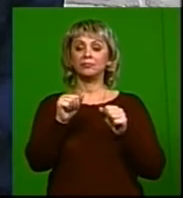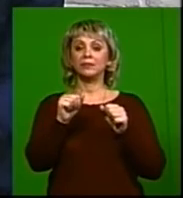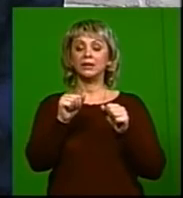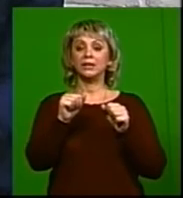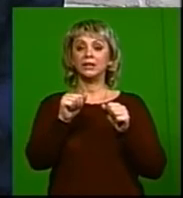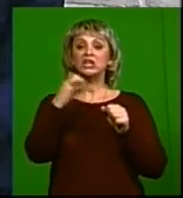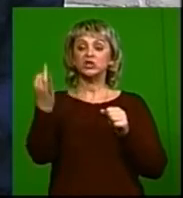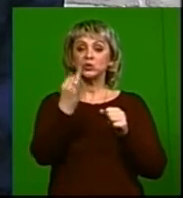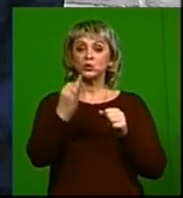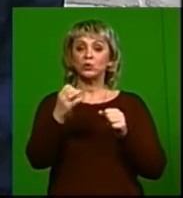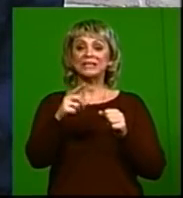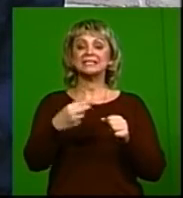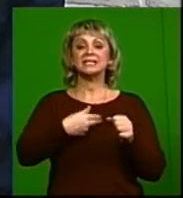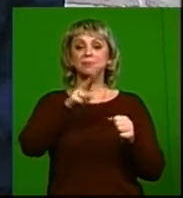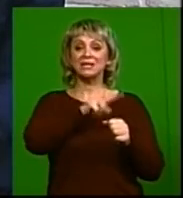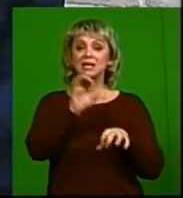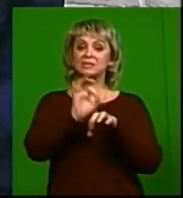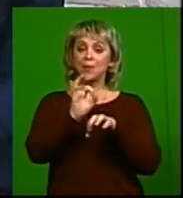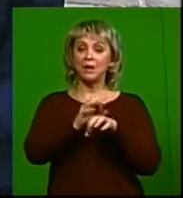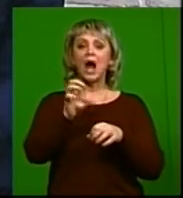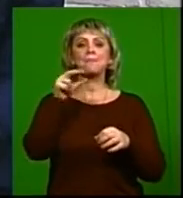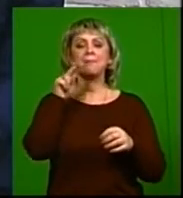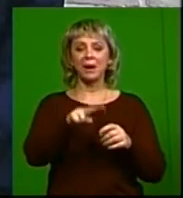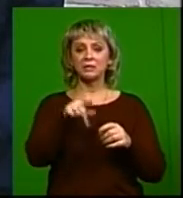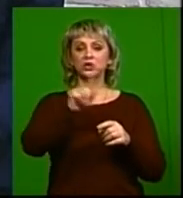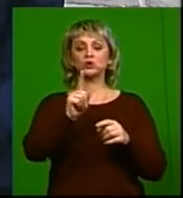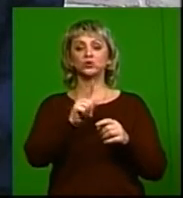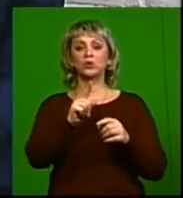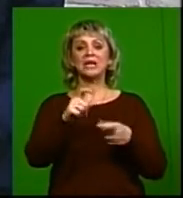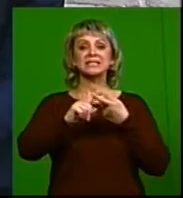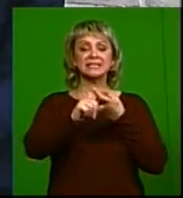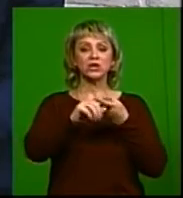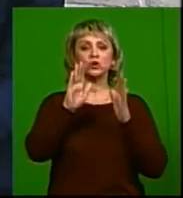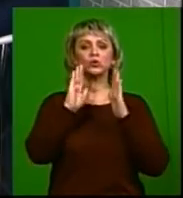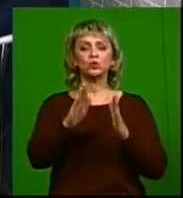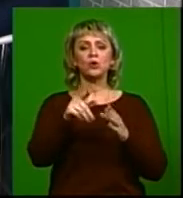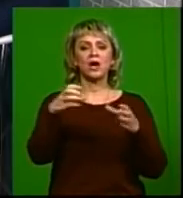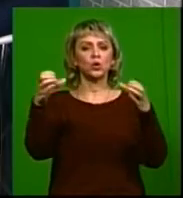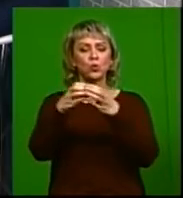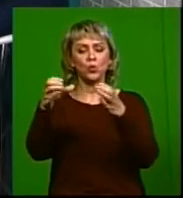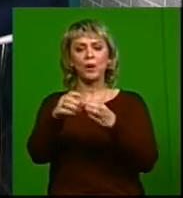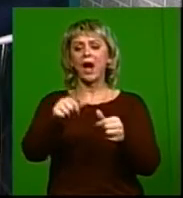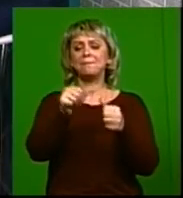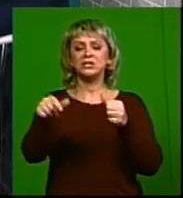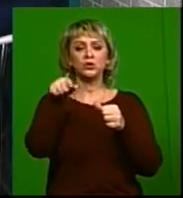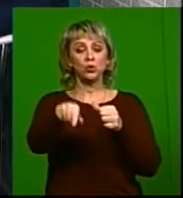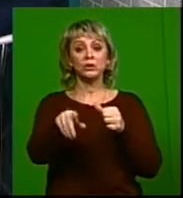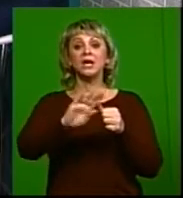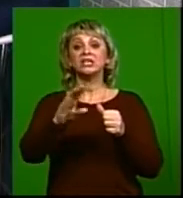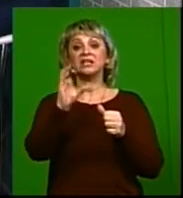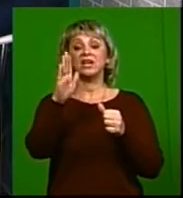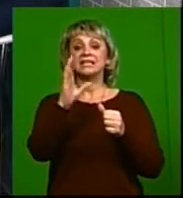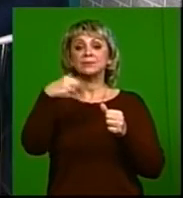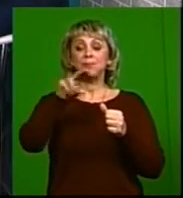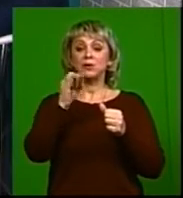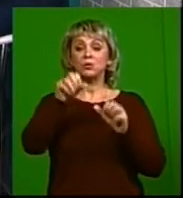раздутой истории со смертельным заболеванием, опасным, что им заражают столько определённых группы населения. Нет. Сегодня ВИЧ-инфекция